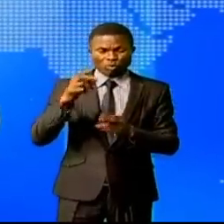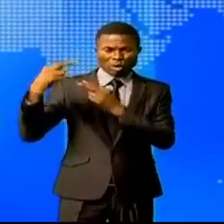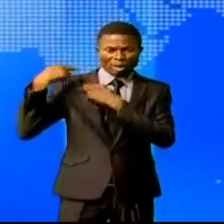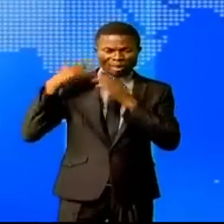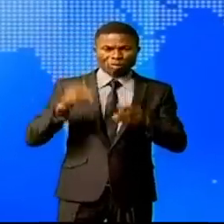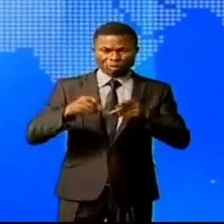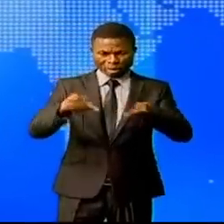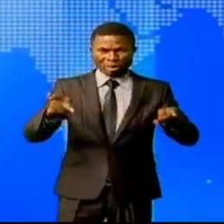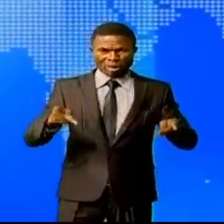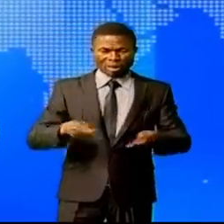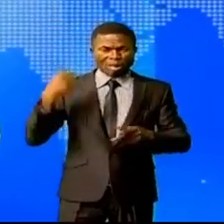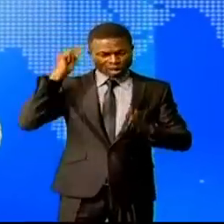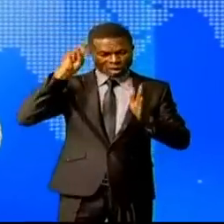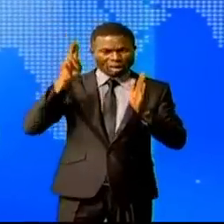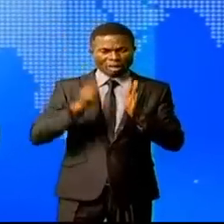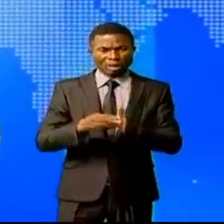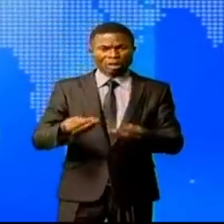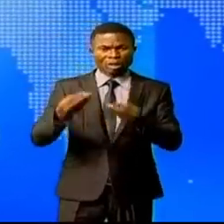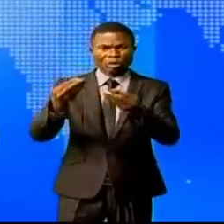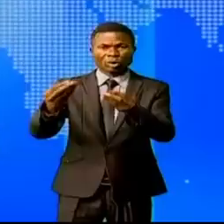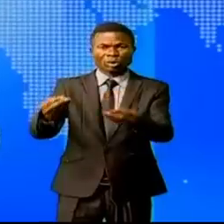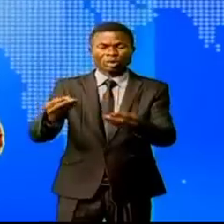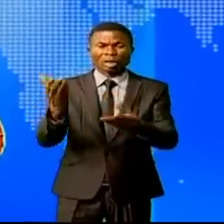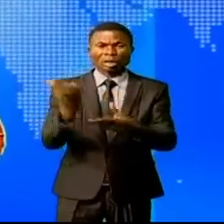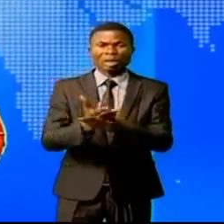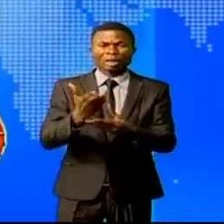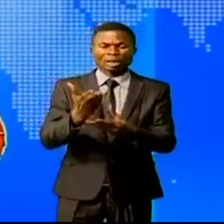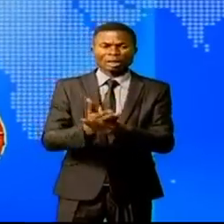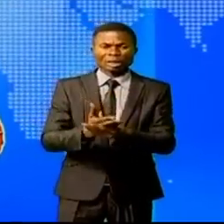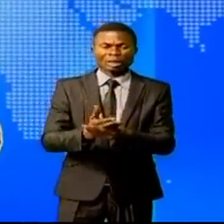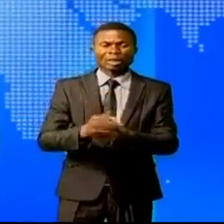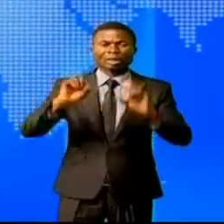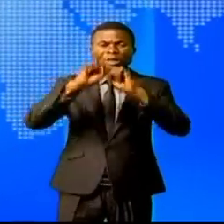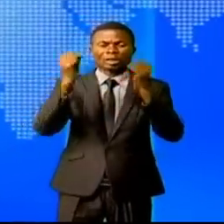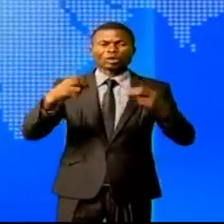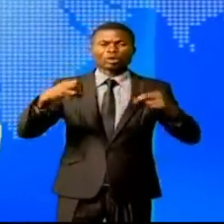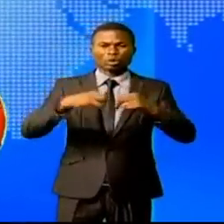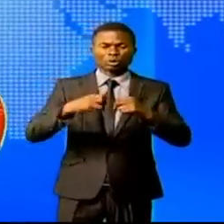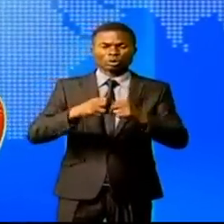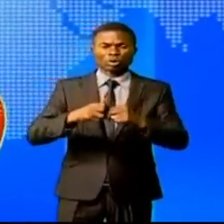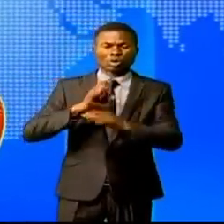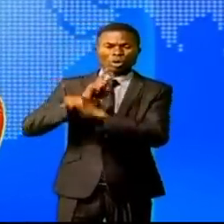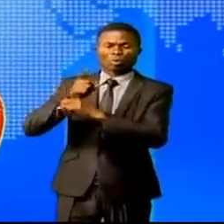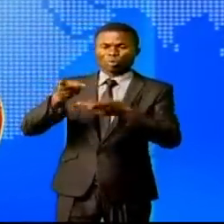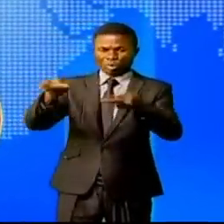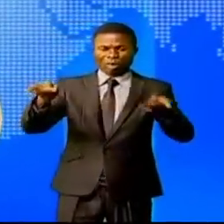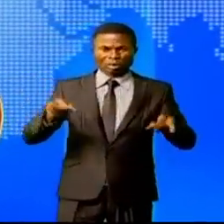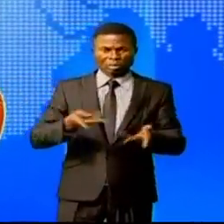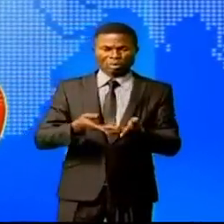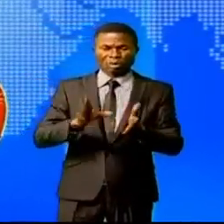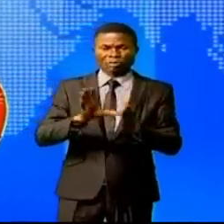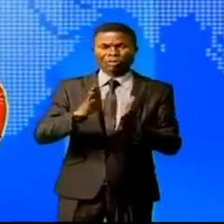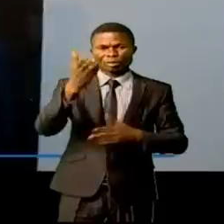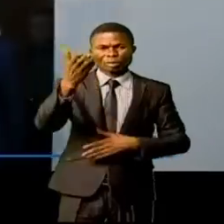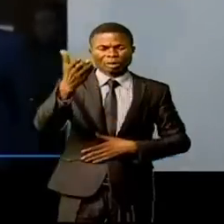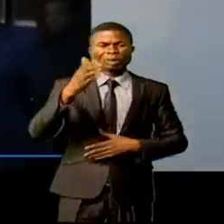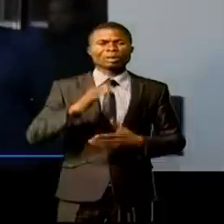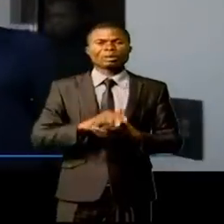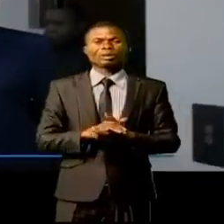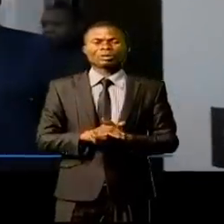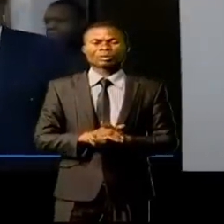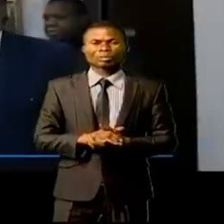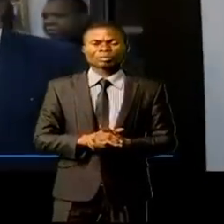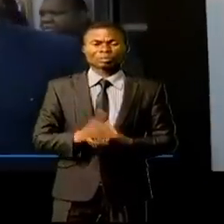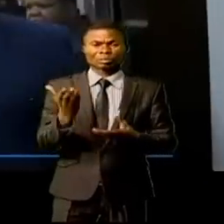Le gouvernement vient de remettre ce document à la SNEL pour sécuriser son patrimoine. Edithia Lakatala. Un